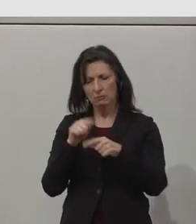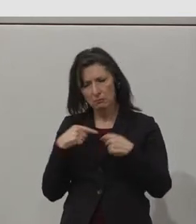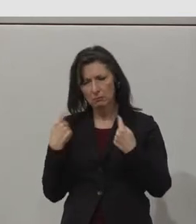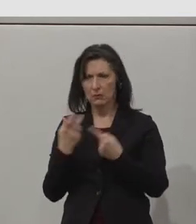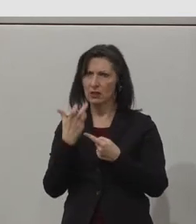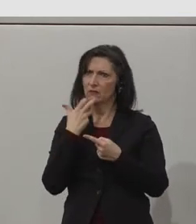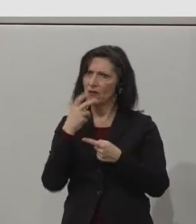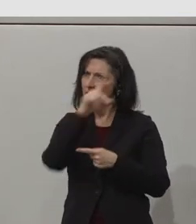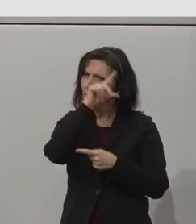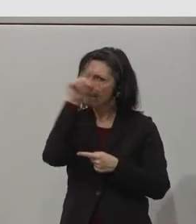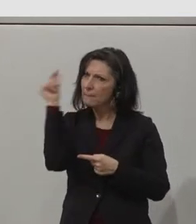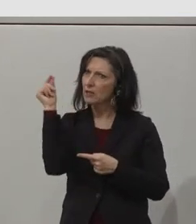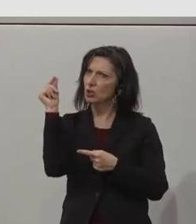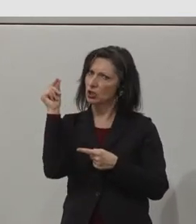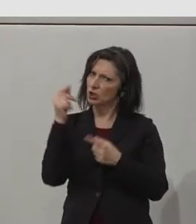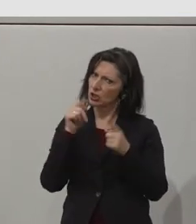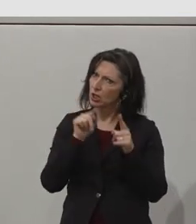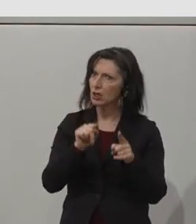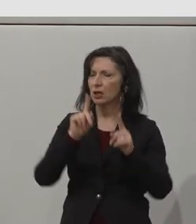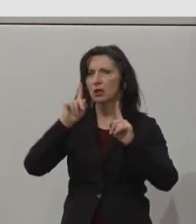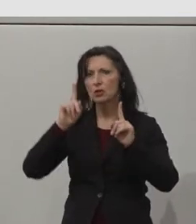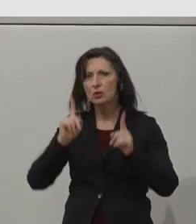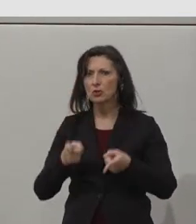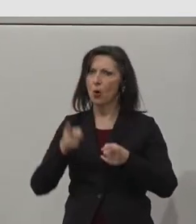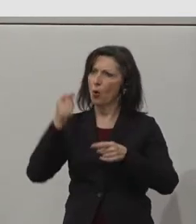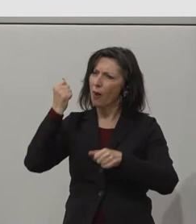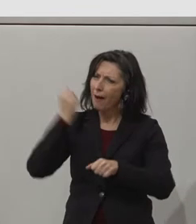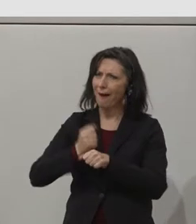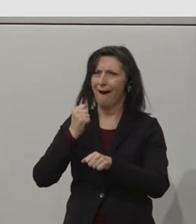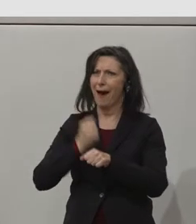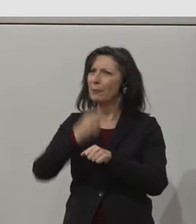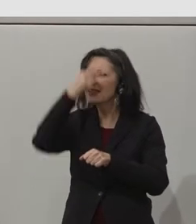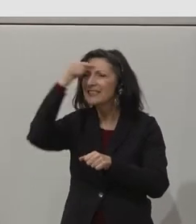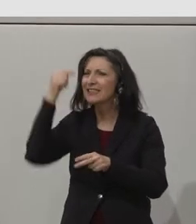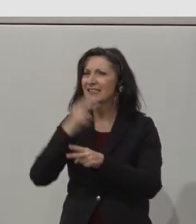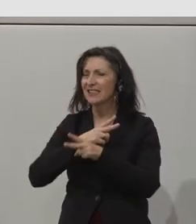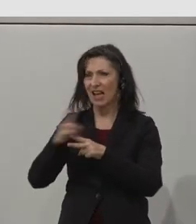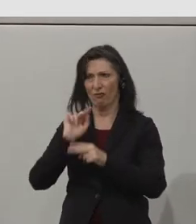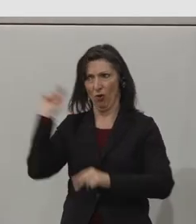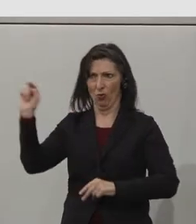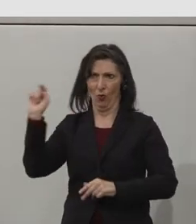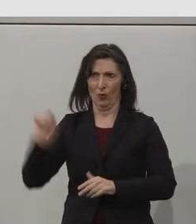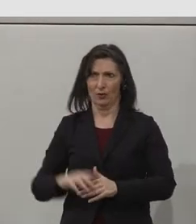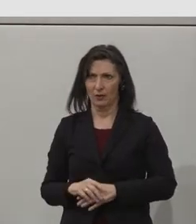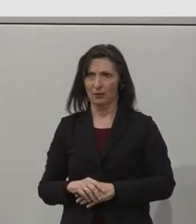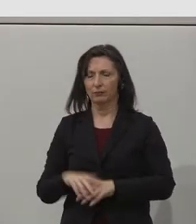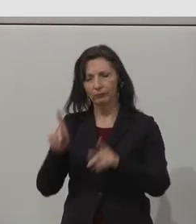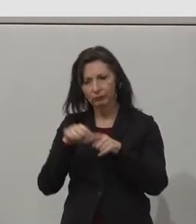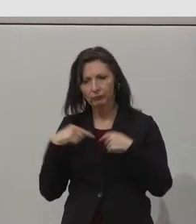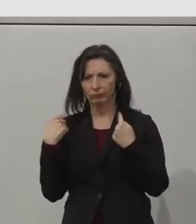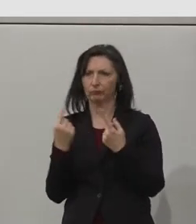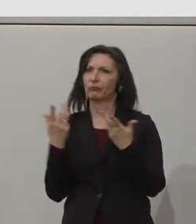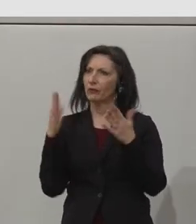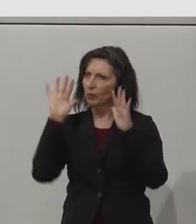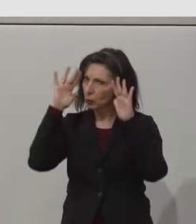impact on society. And the way to do this is really to focus on the ability of people. So to